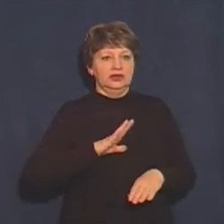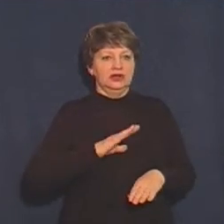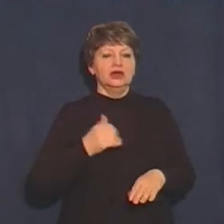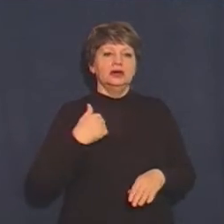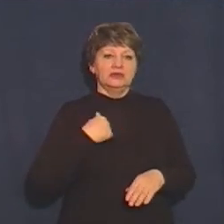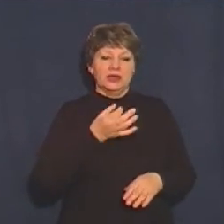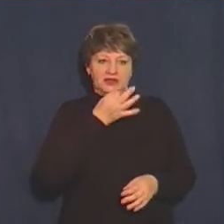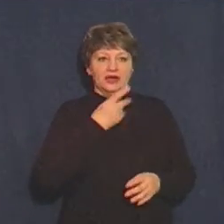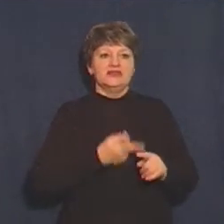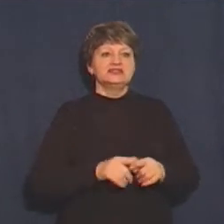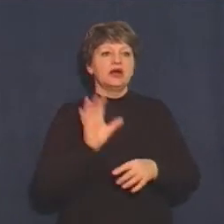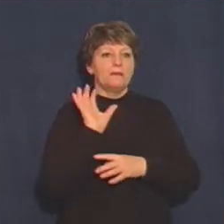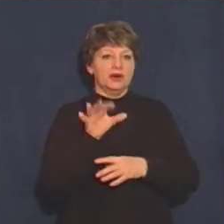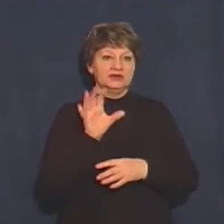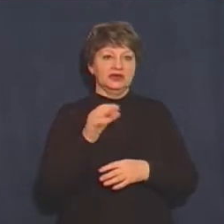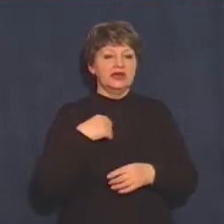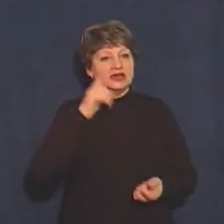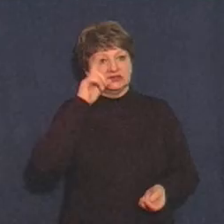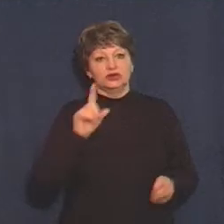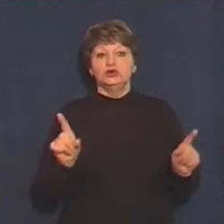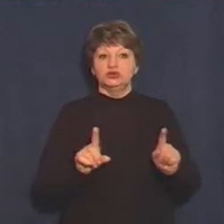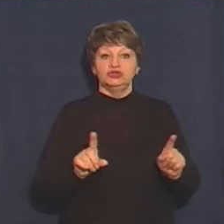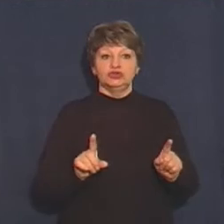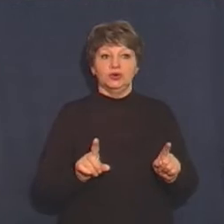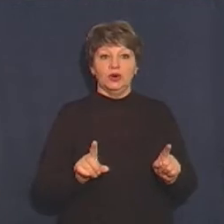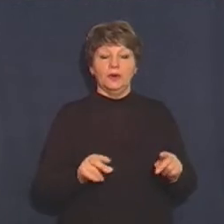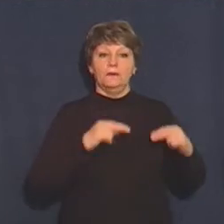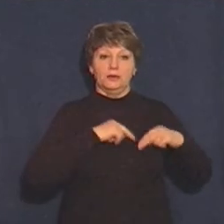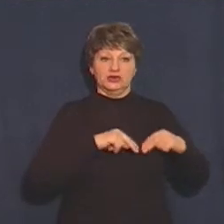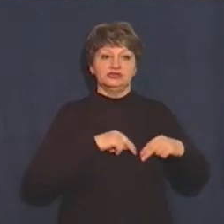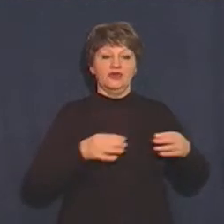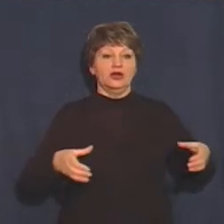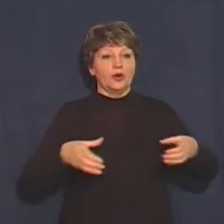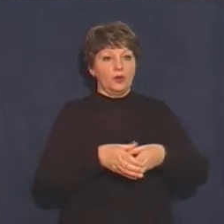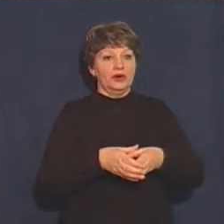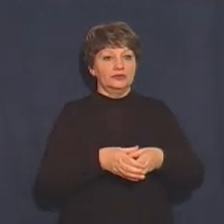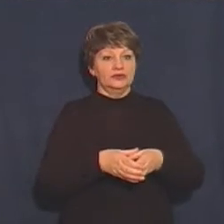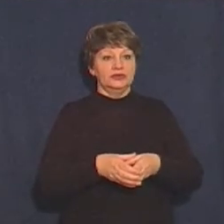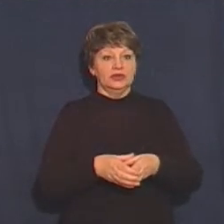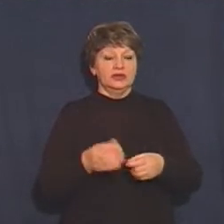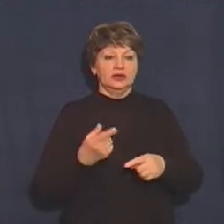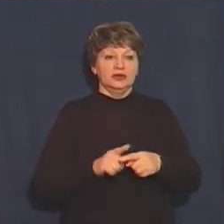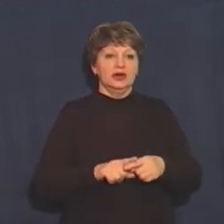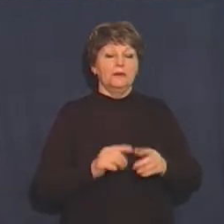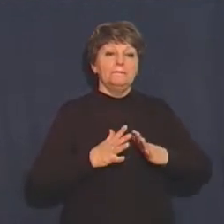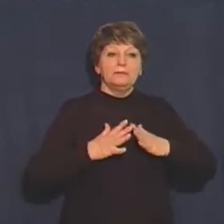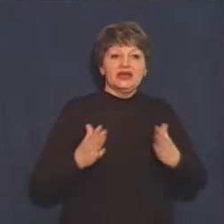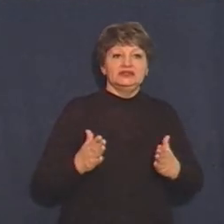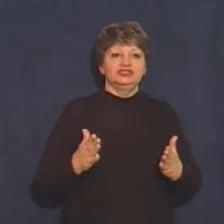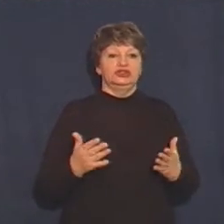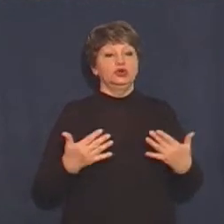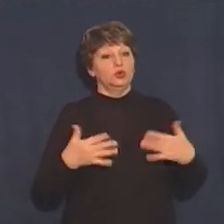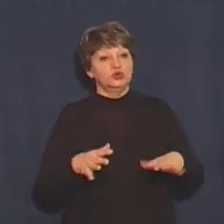спорту і я знаю, що я буду цим вжити. Працювали командою, не брали гру на себе, ми більше вже